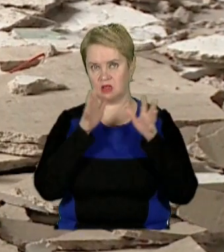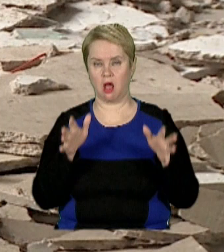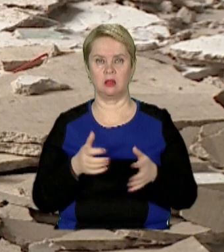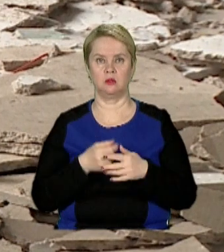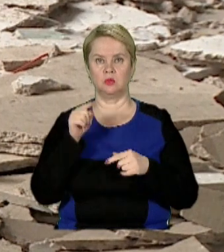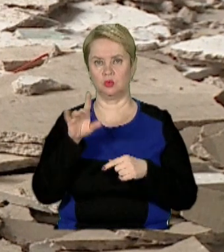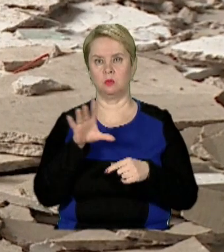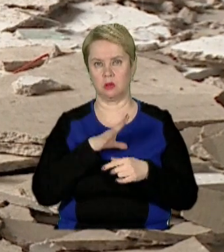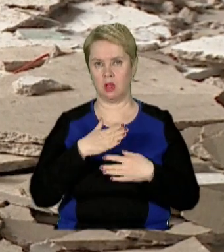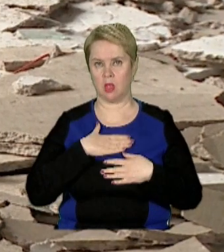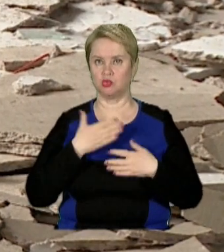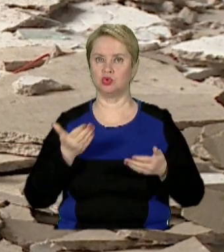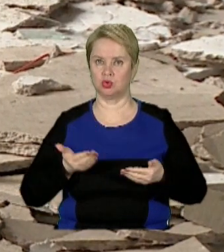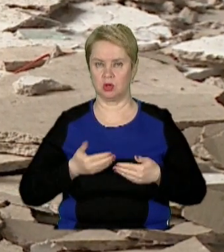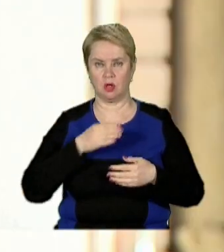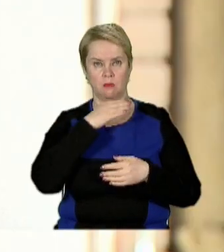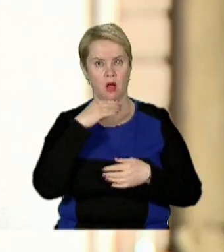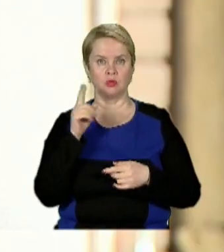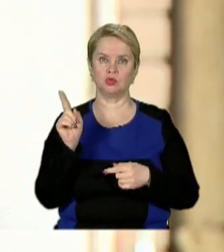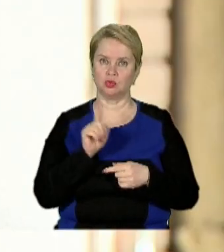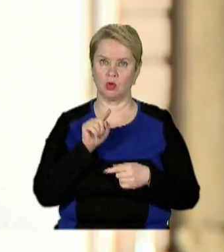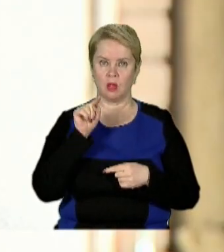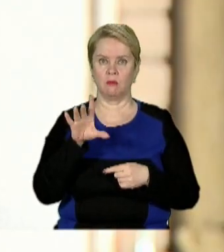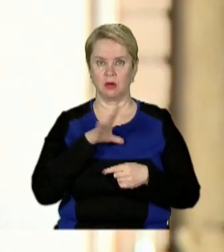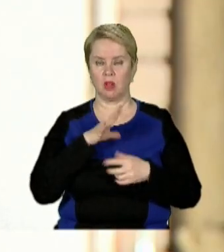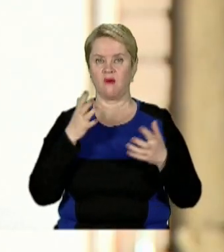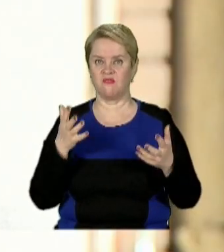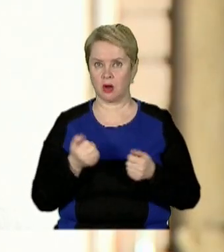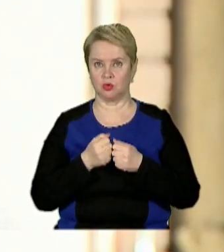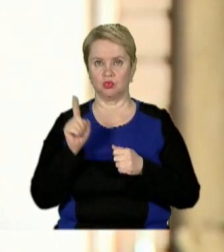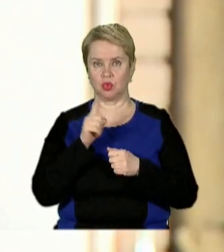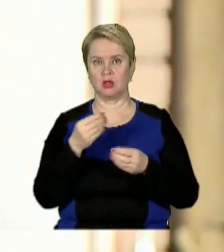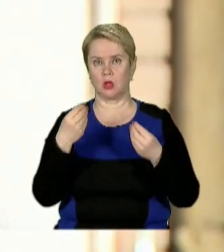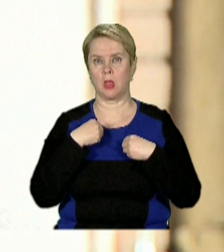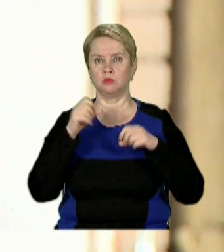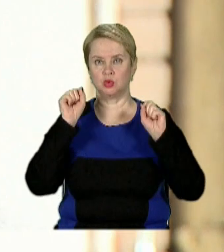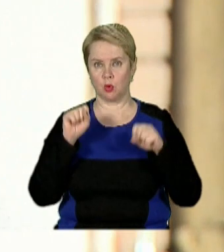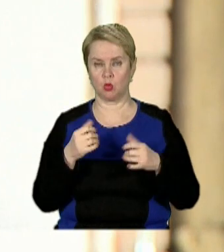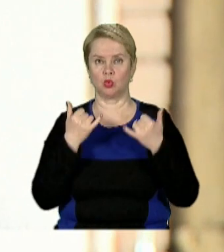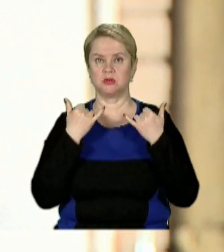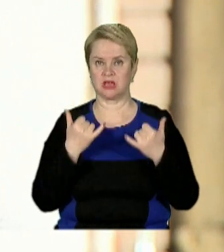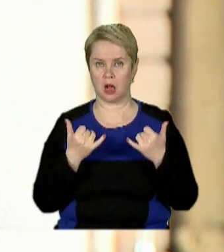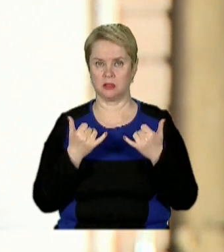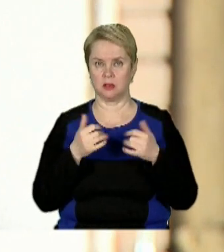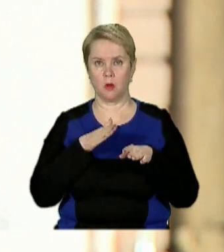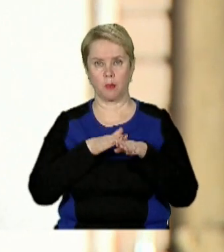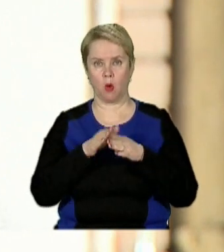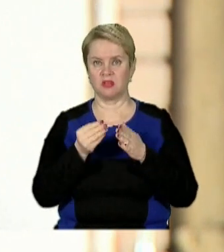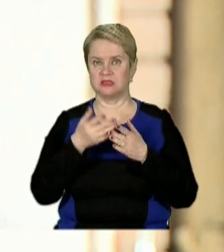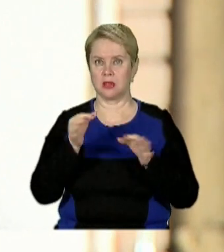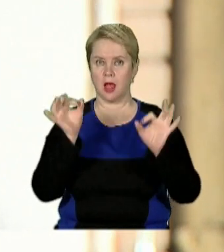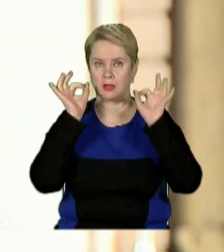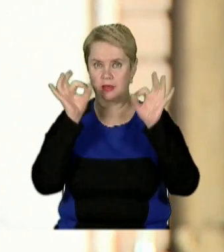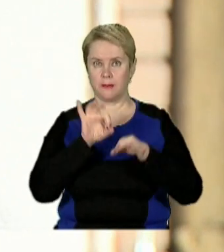але тут було наше життя. Багато чого нам було врятовано, що дає нам змогу зараз повноцінно,